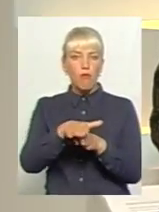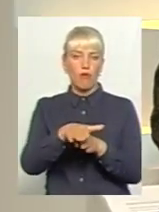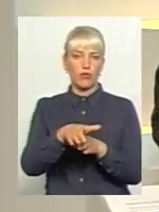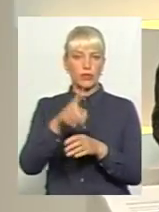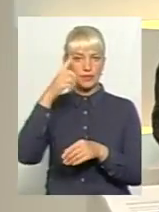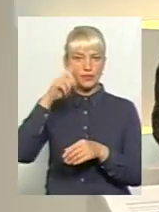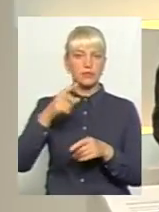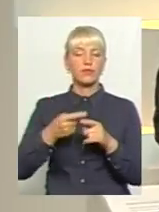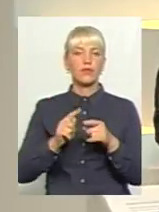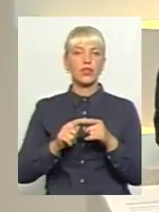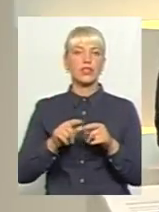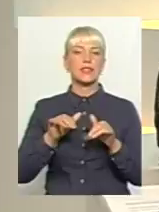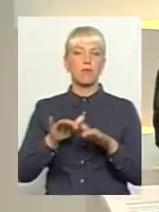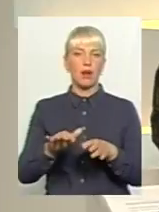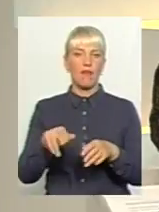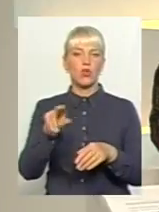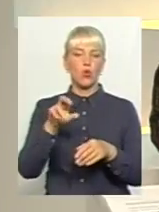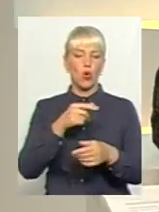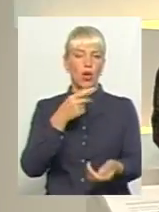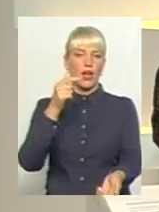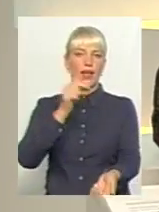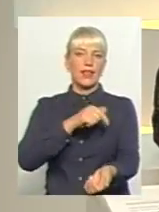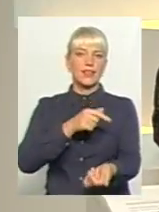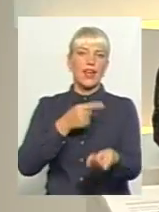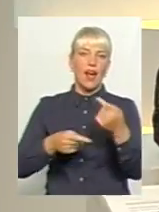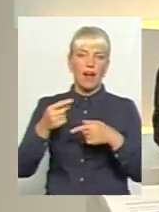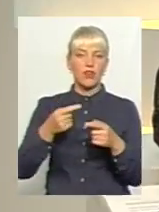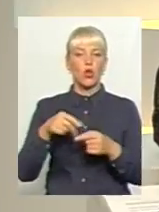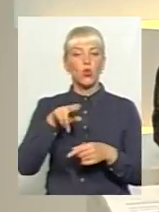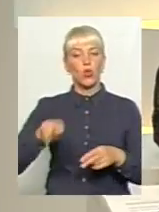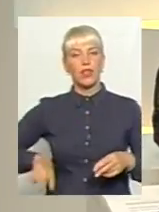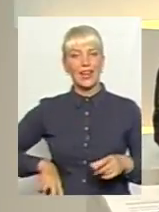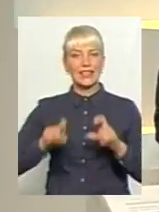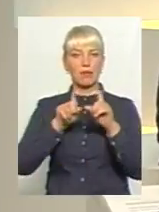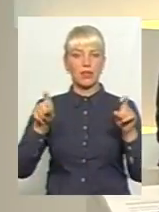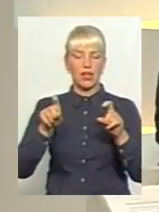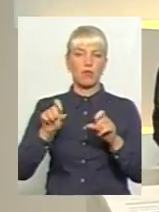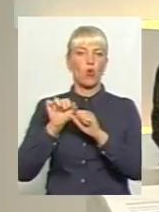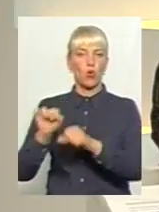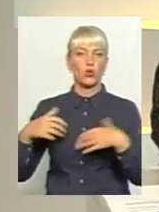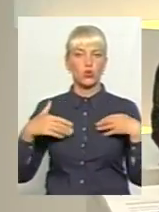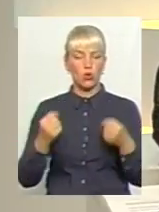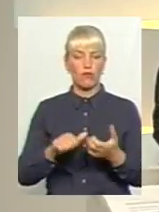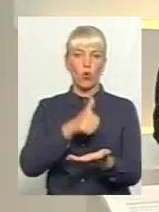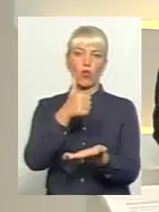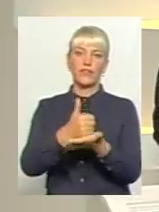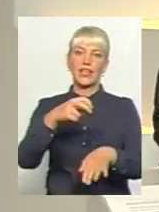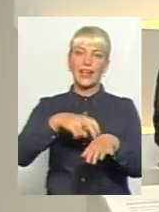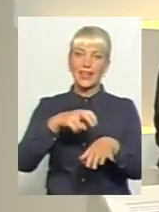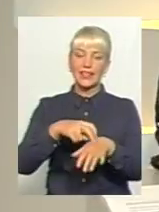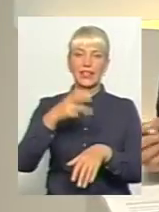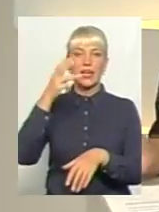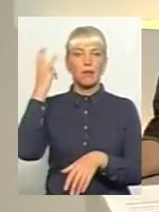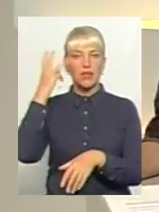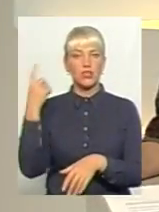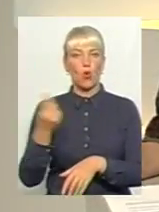гемодіалізу, наприклад, директор департаменту охорони здоров'я, головний лікар Хмельницької обласної лікарні та